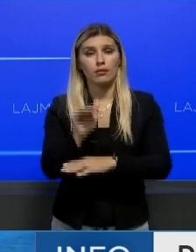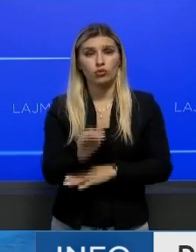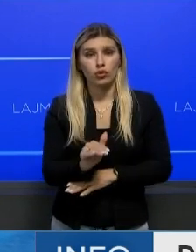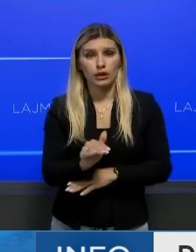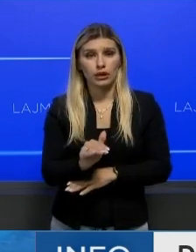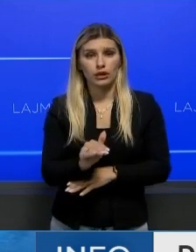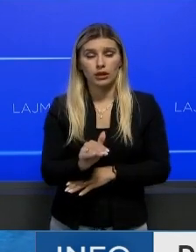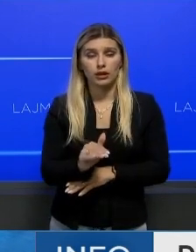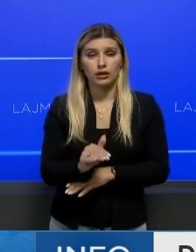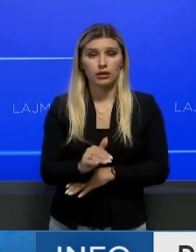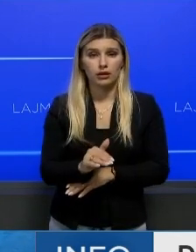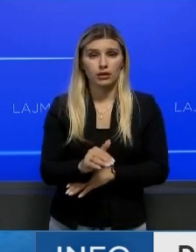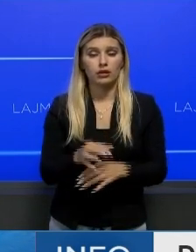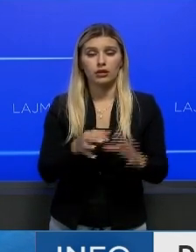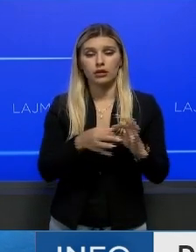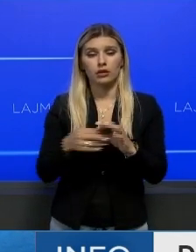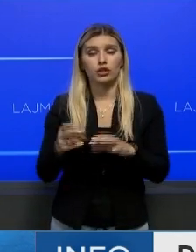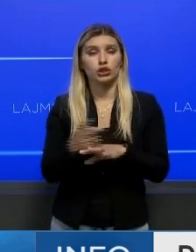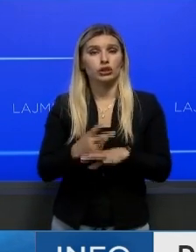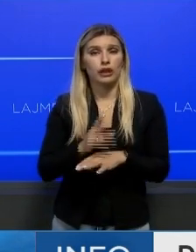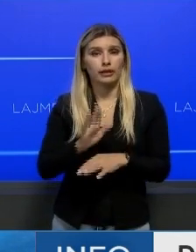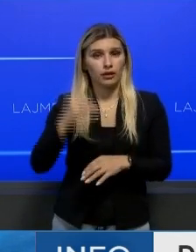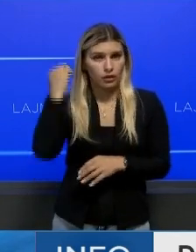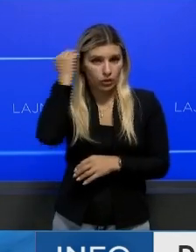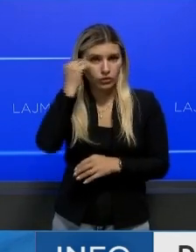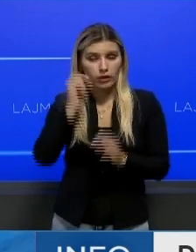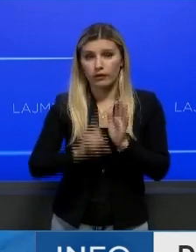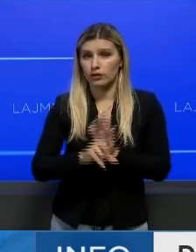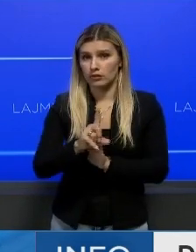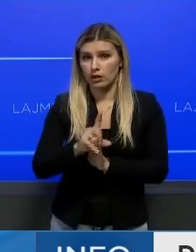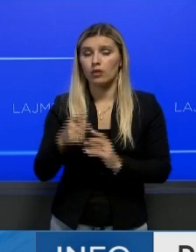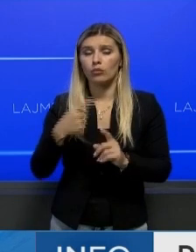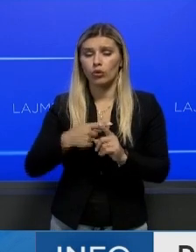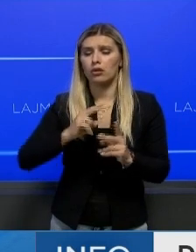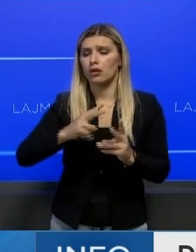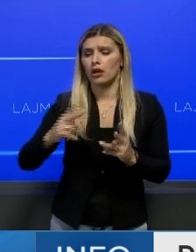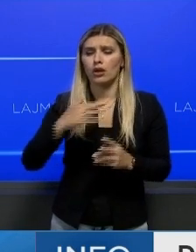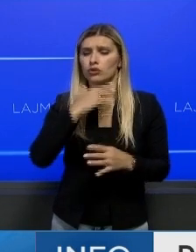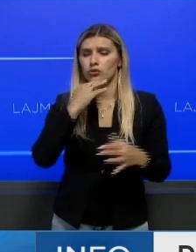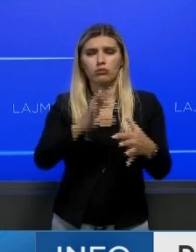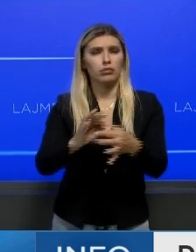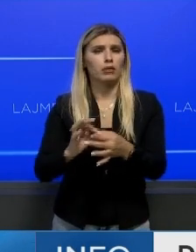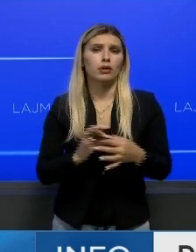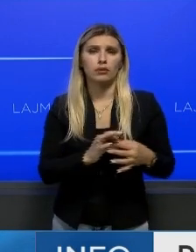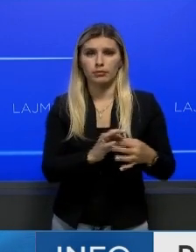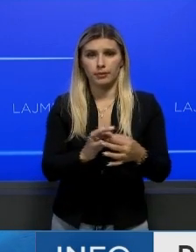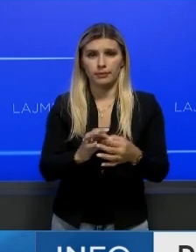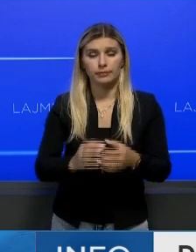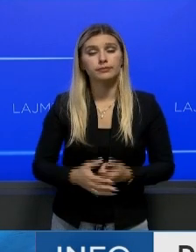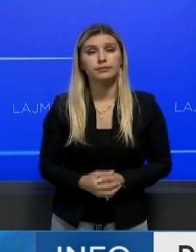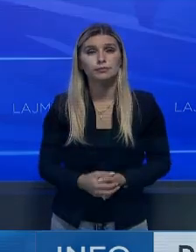raportimin në raportin për vendin edhe me plëq është jetë të tira që ndërlidhen me procesin.